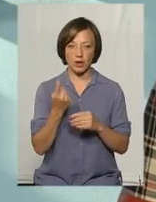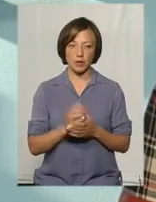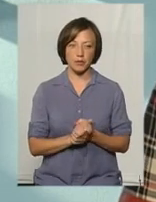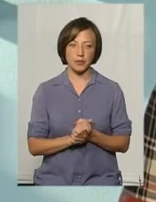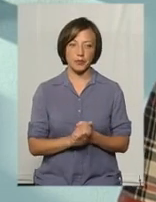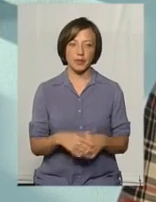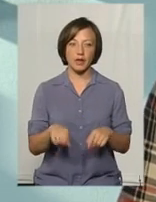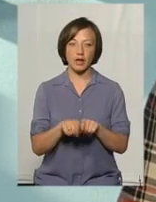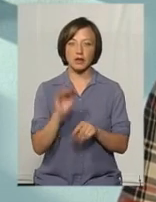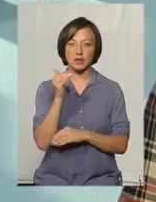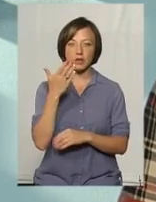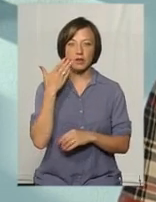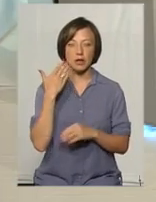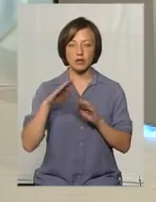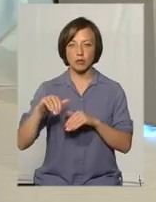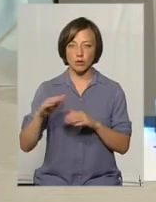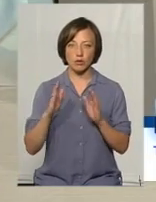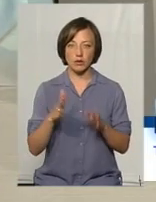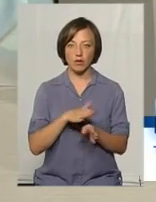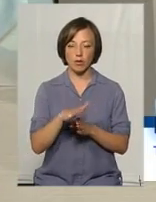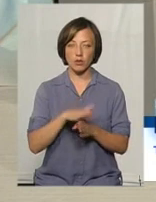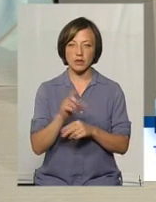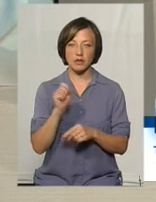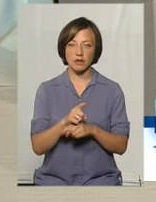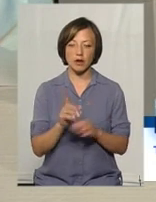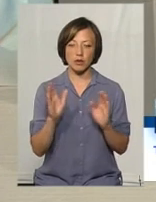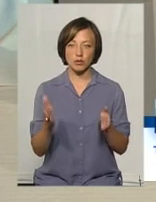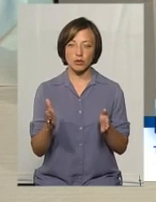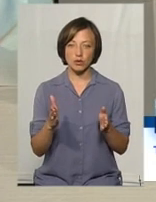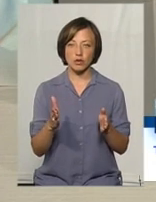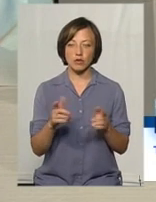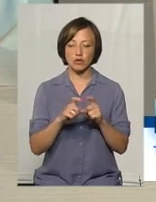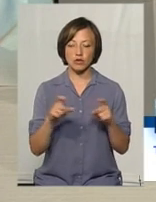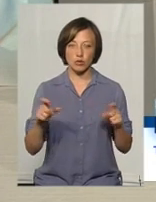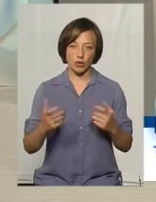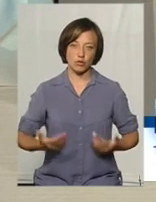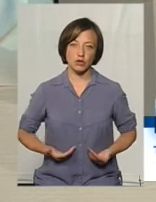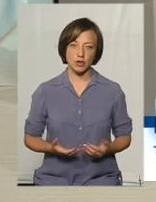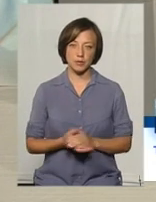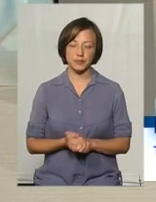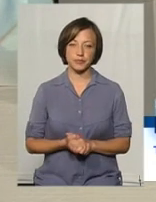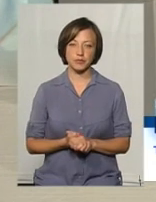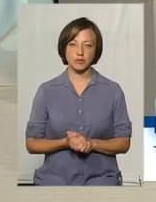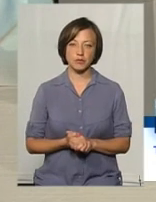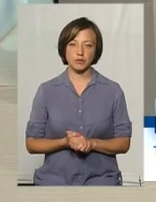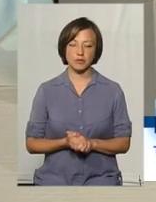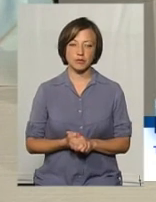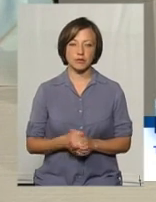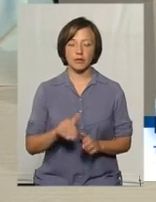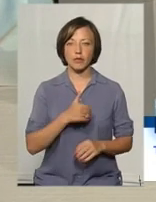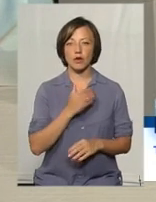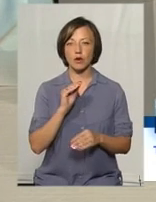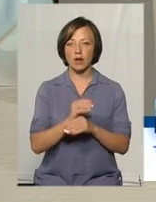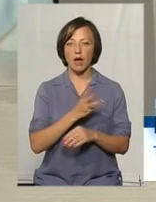І так дитині буде легше потім виконувати завдання, які будуть вже в вишкільному житті. Хочеться, щоб додати до емоційного